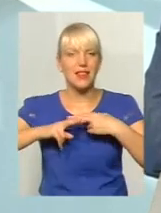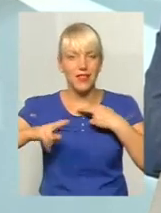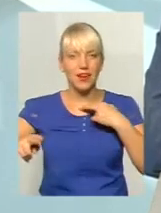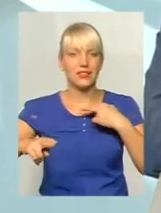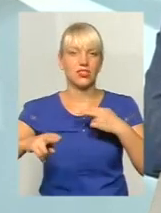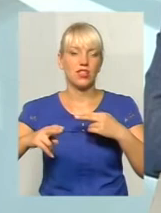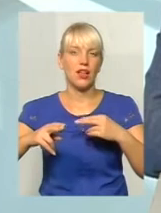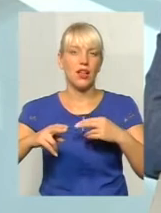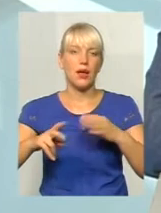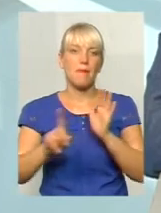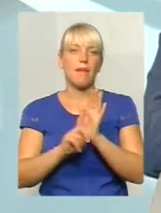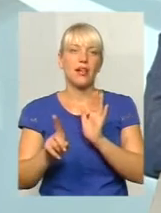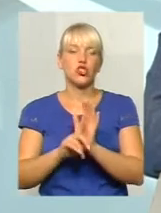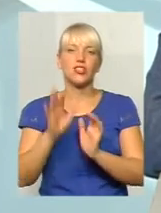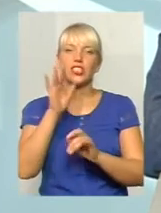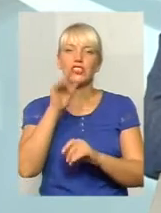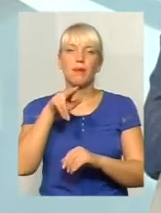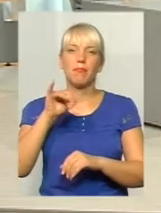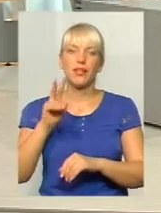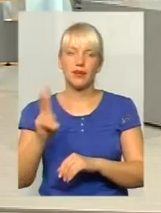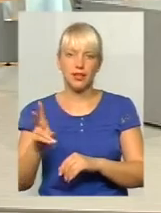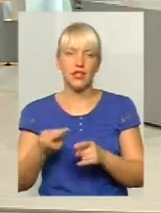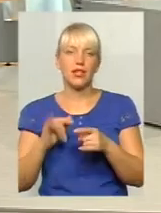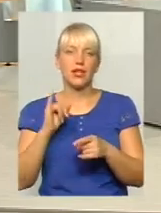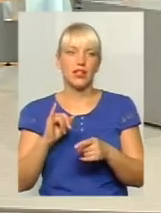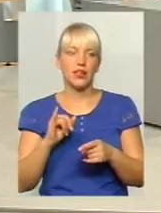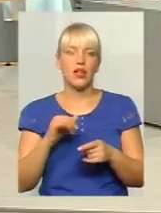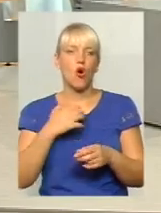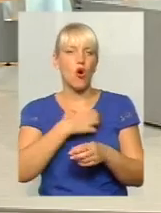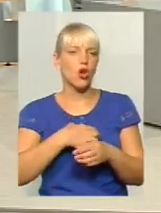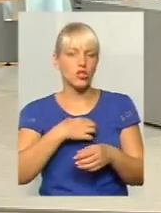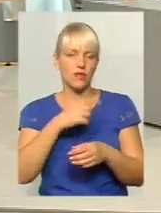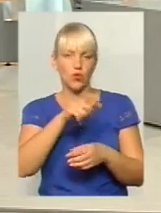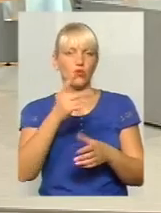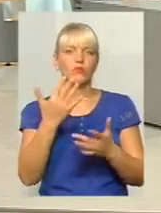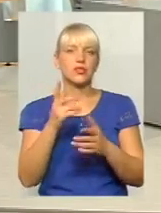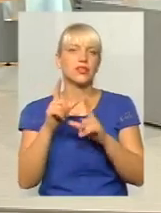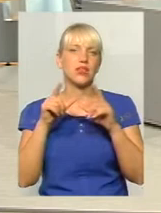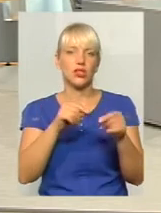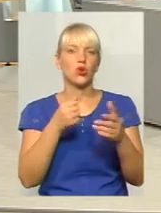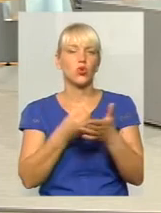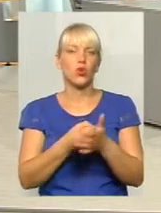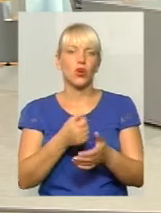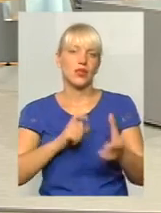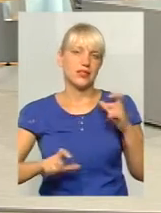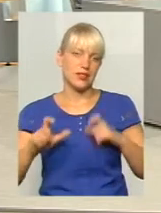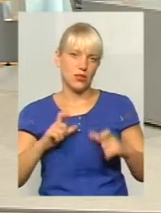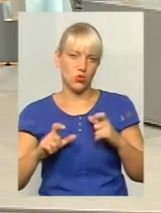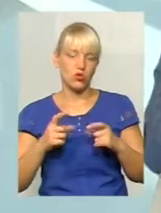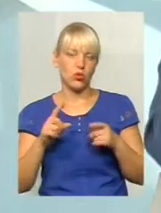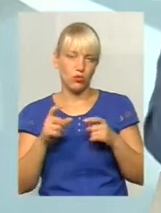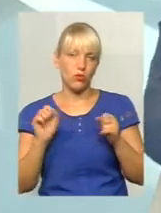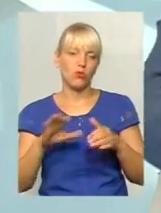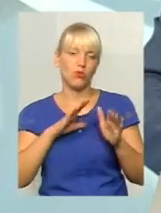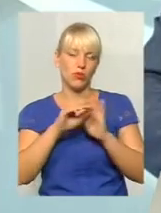години пік. А основна маса безпосередньо їде до вулиці Інститутської. Тому графік,